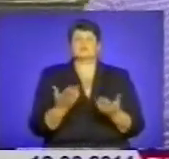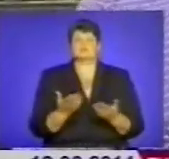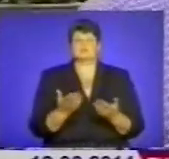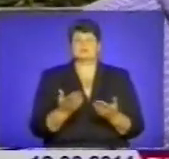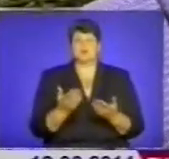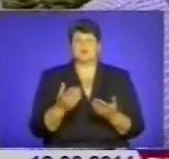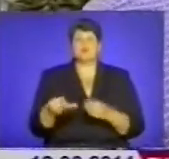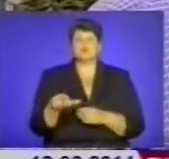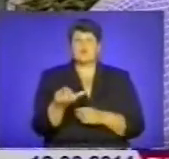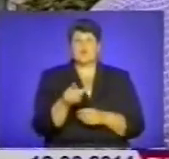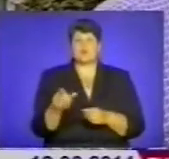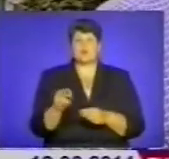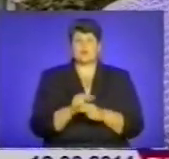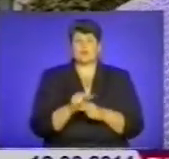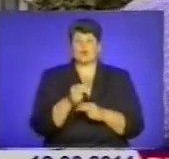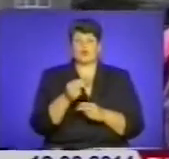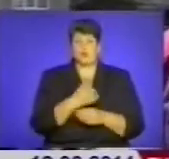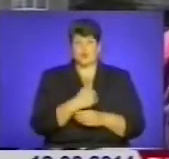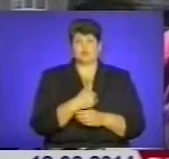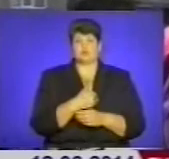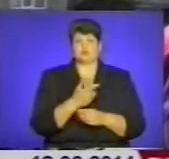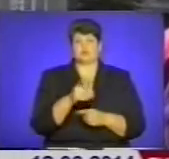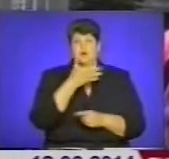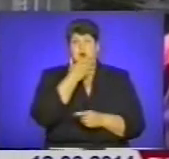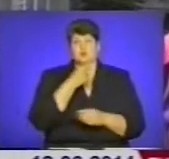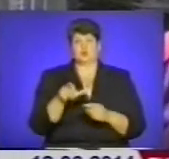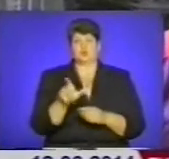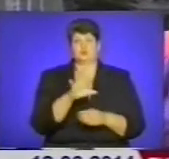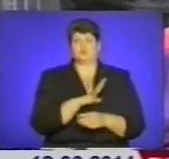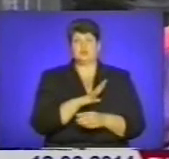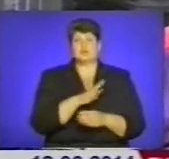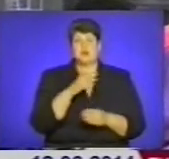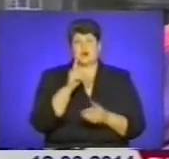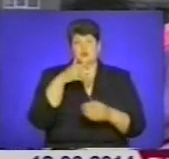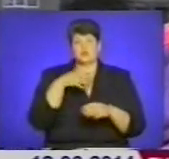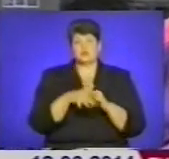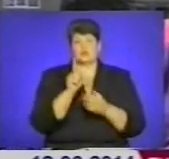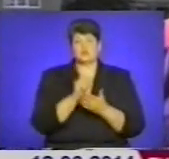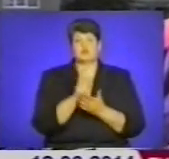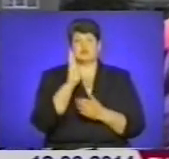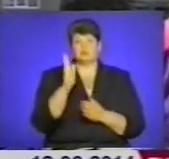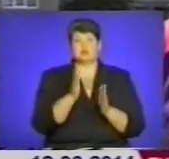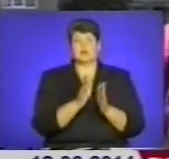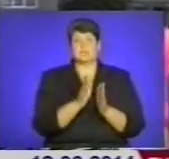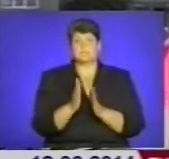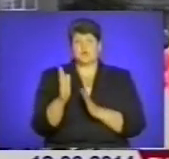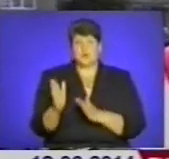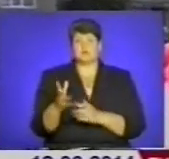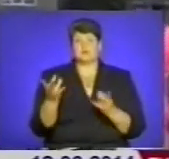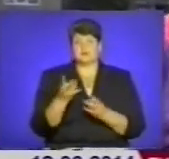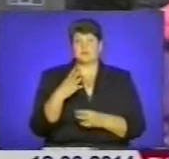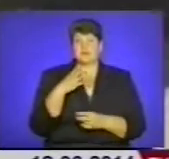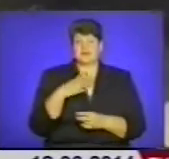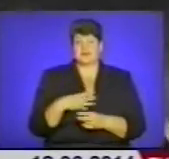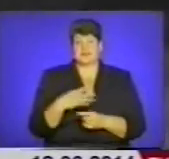Дорогу ремонтують. Хочемо, щоб були гарні дороги. Я розумію, що мусить бути в місті порядок і через те терпіти незручності наш